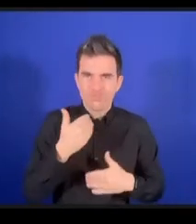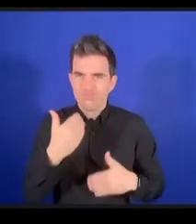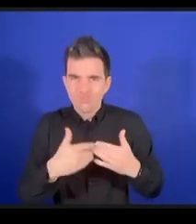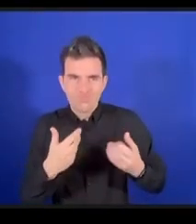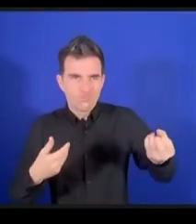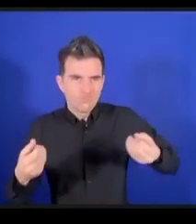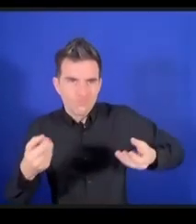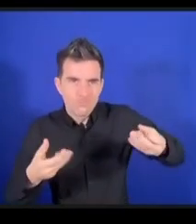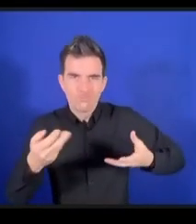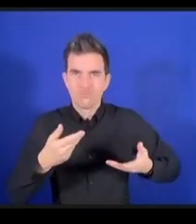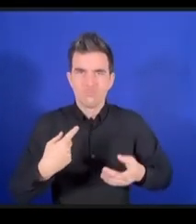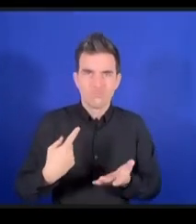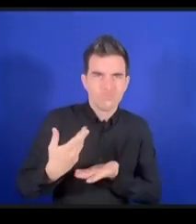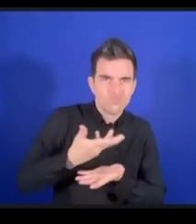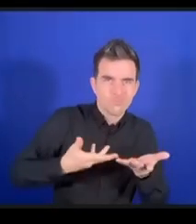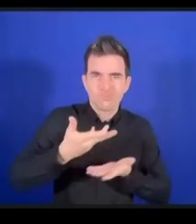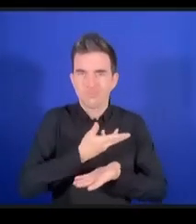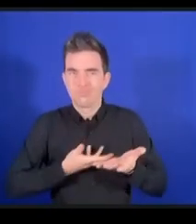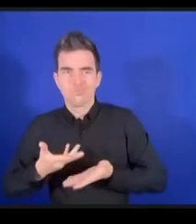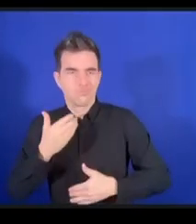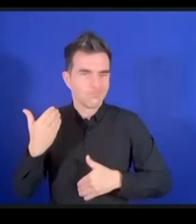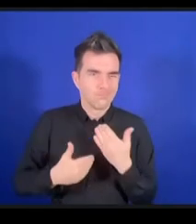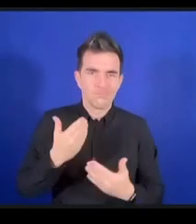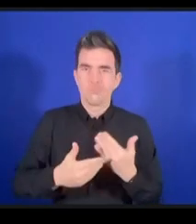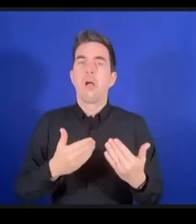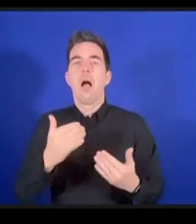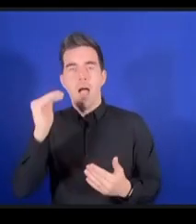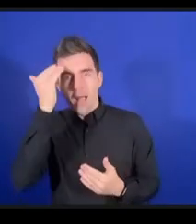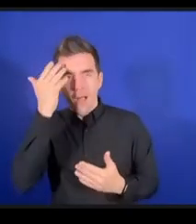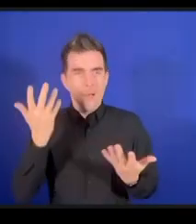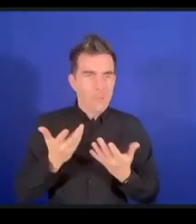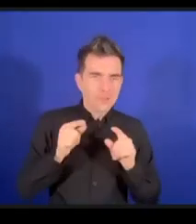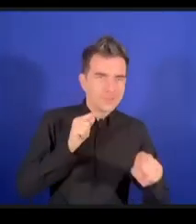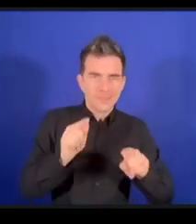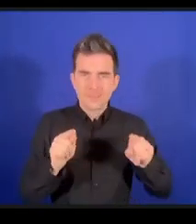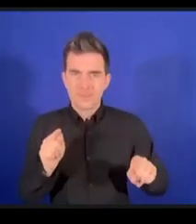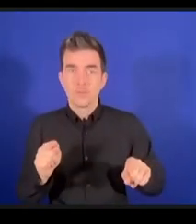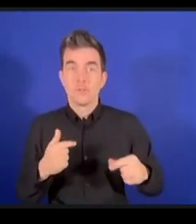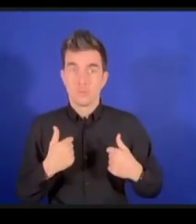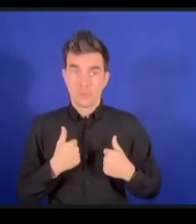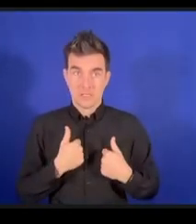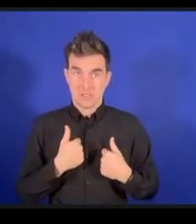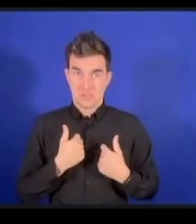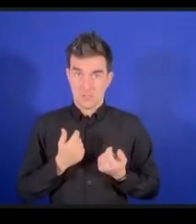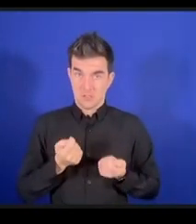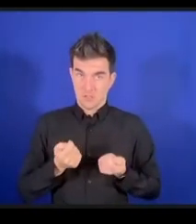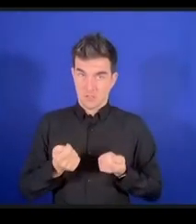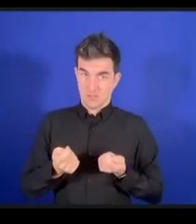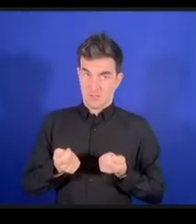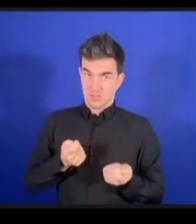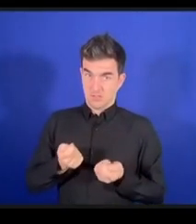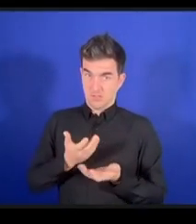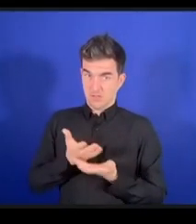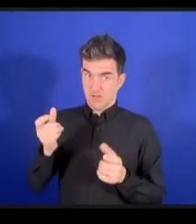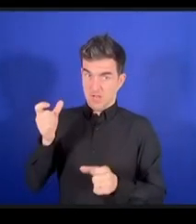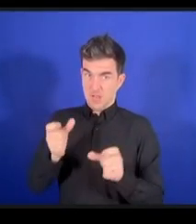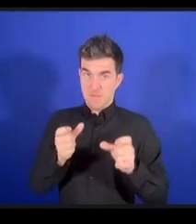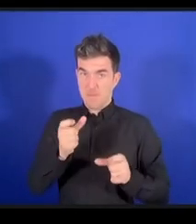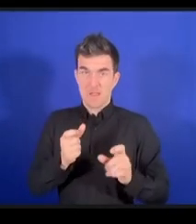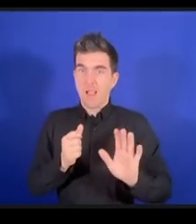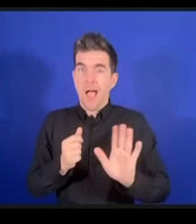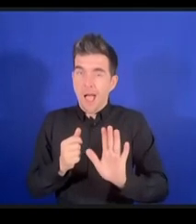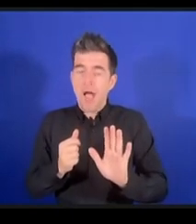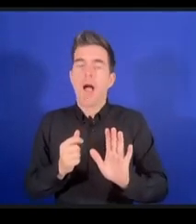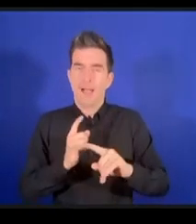personnes en leur facilitant l'accès, mais également, il en est de même pour les personnes au niveau local, en